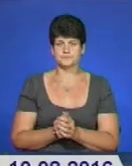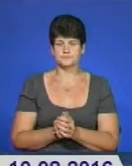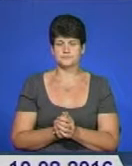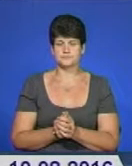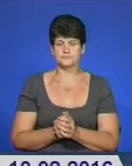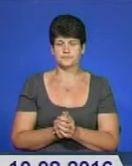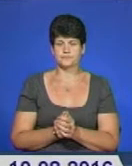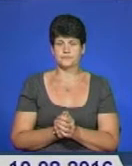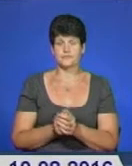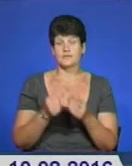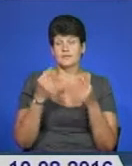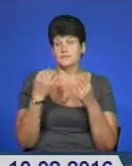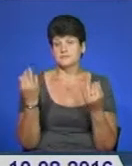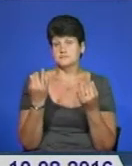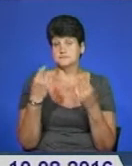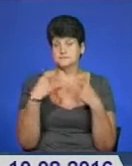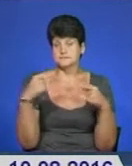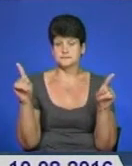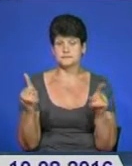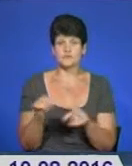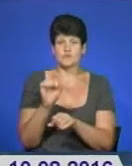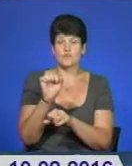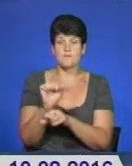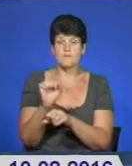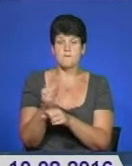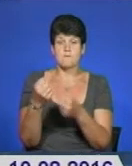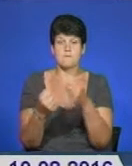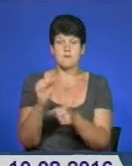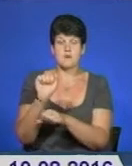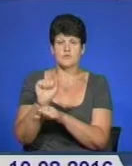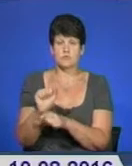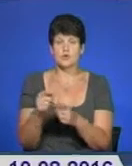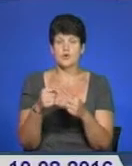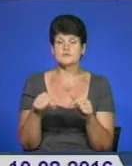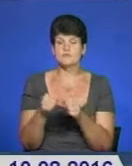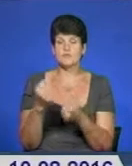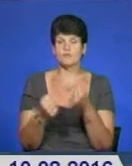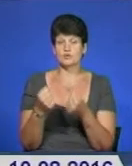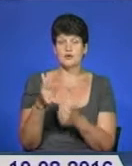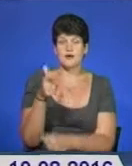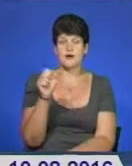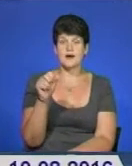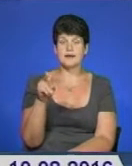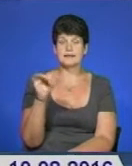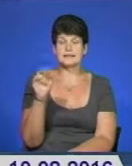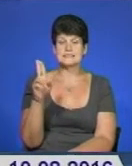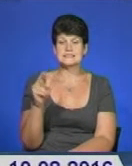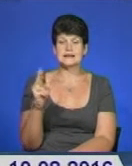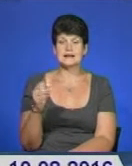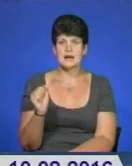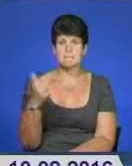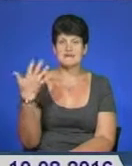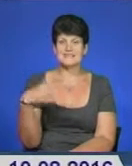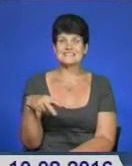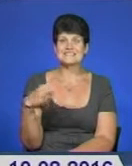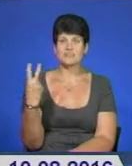Імпровізовану парковку під вікнами житлового будинку організували водії на вулиці Галицькій, 52, міста Тернополя. Із такої проблеми